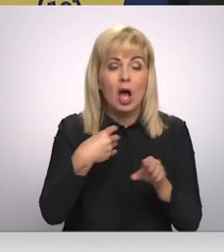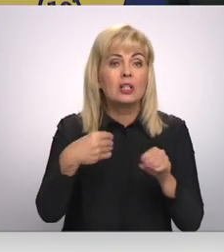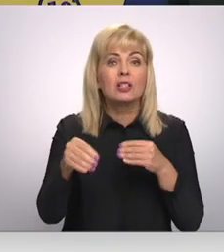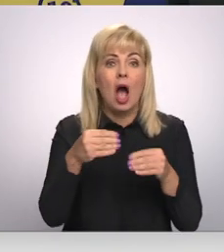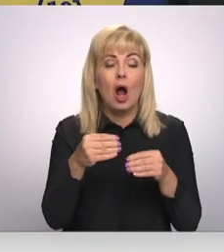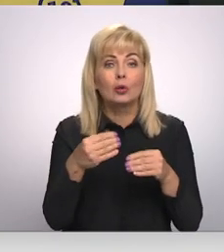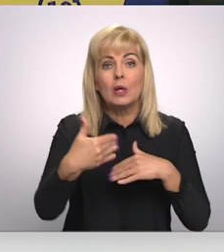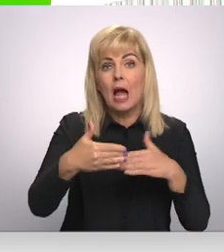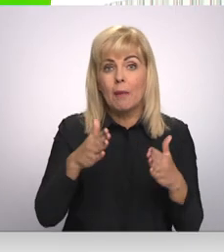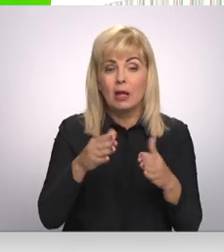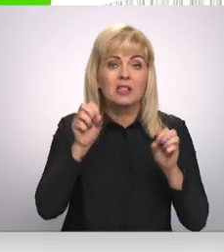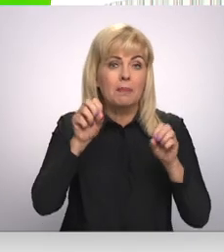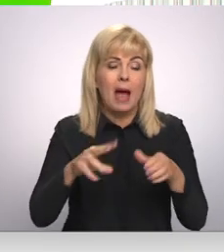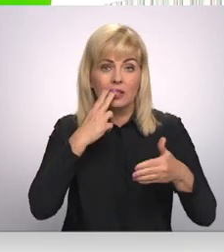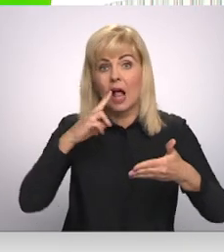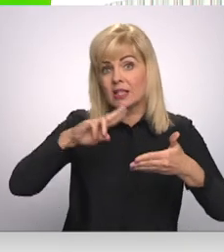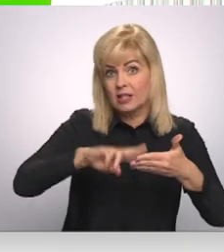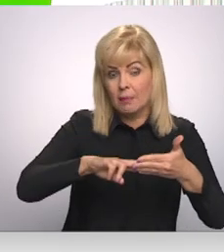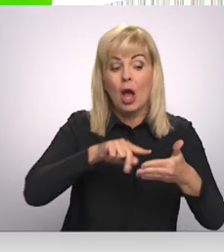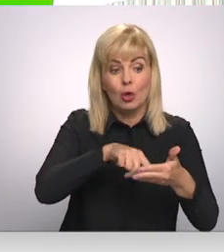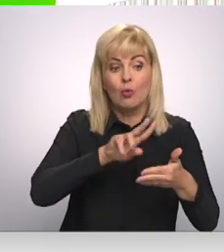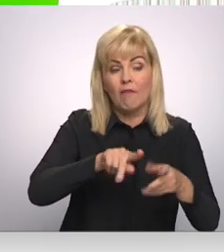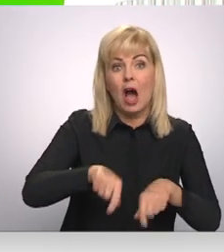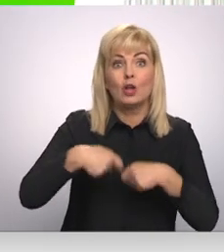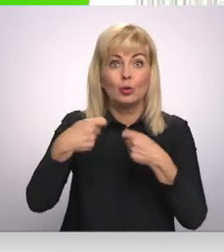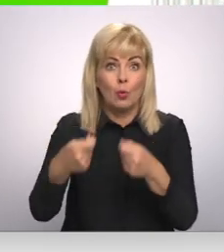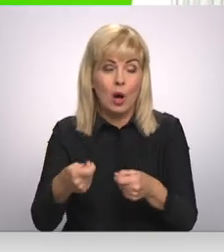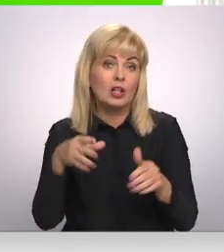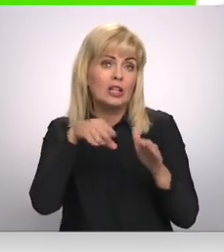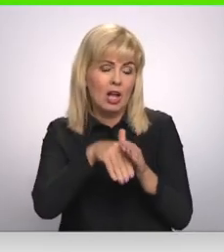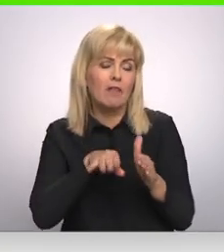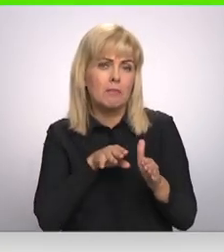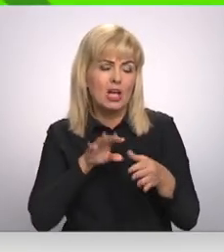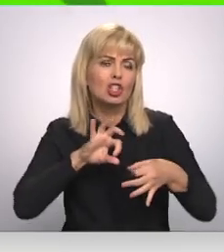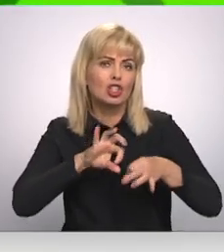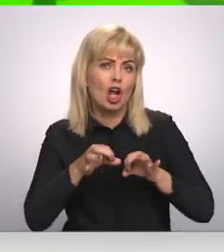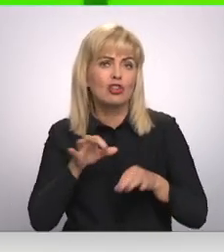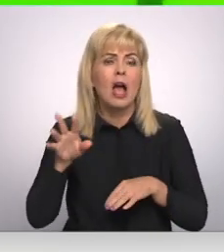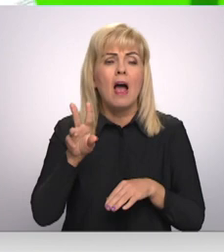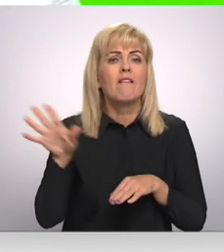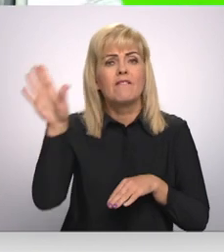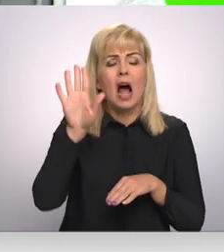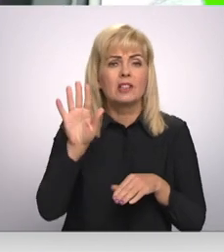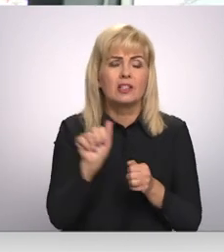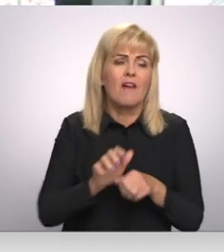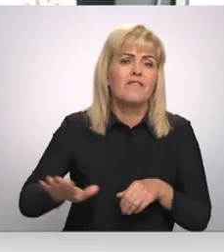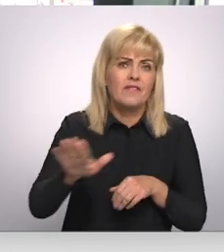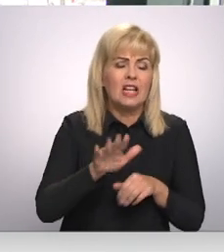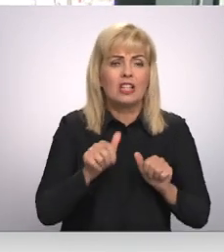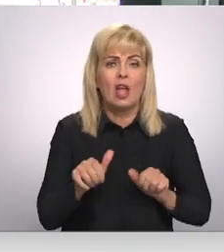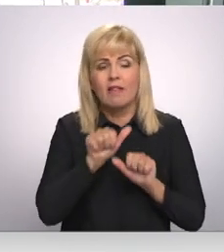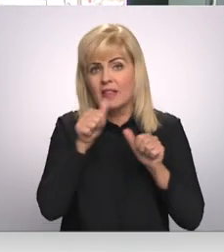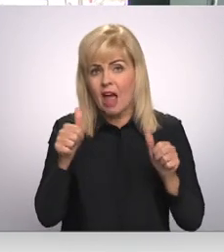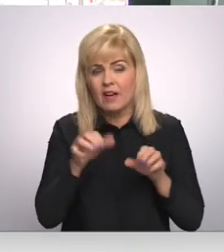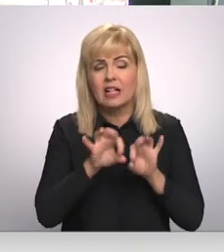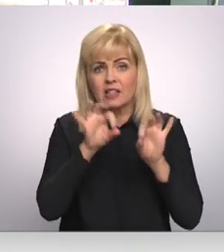Uz iepakojumiem būs īpaša zīme, kas nozīmē to var nodot. Ieviešanā bijuši sarežģījumi. Valsts vidas dienas sprognozēja, sistēma nevarēs sākt